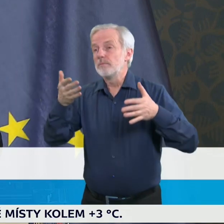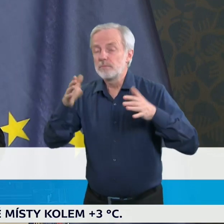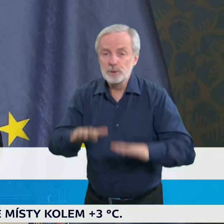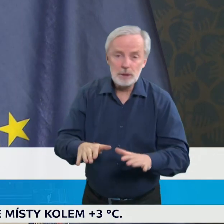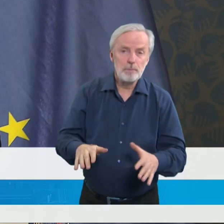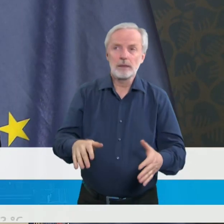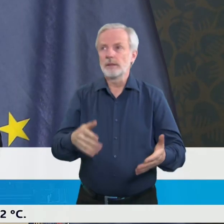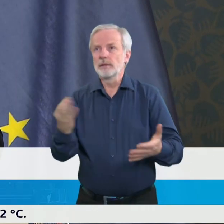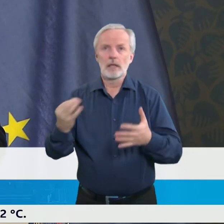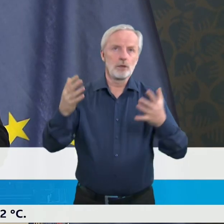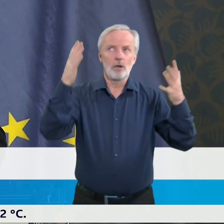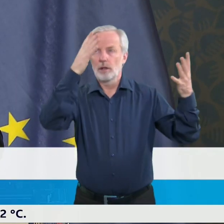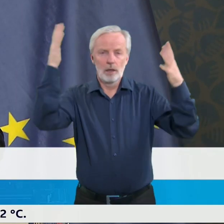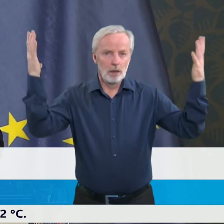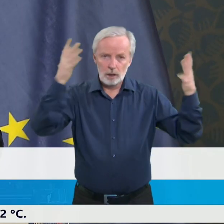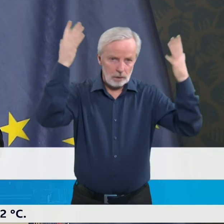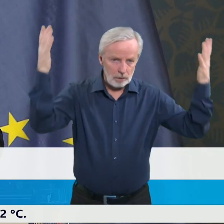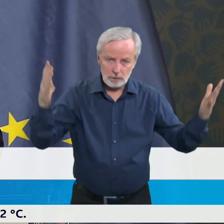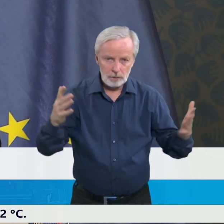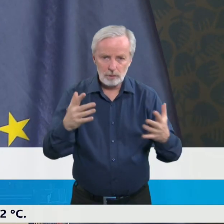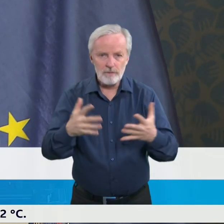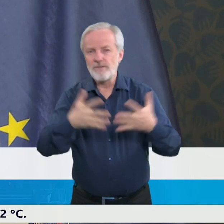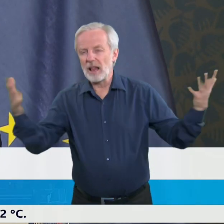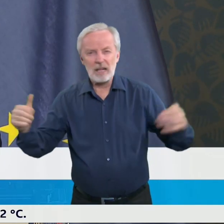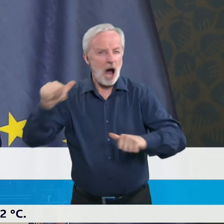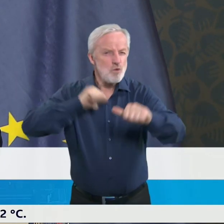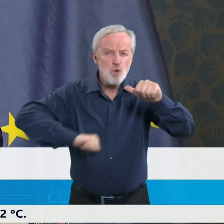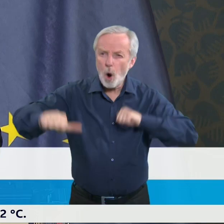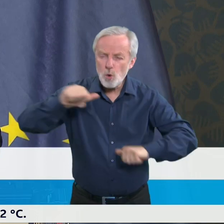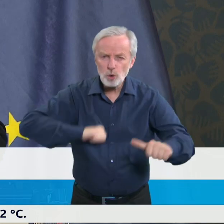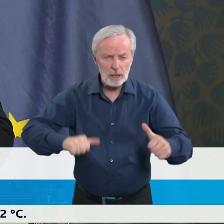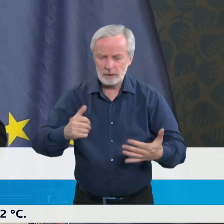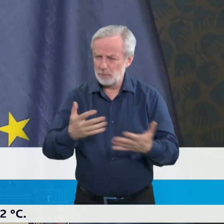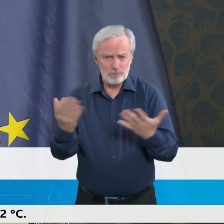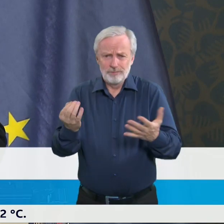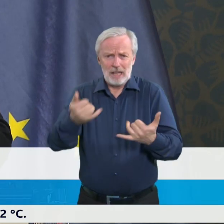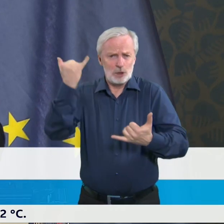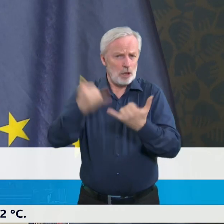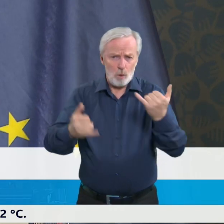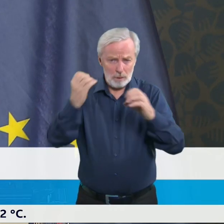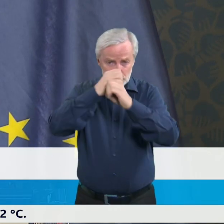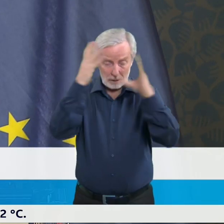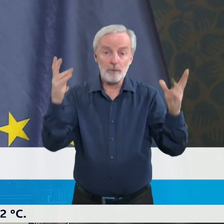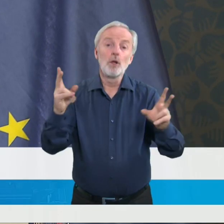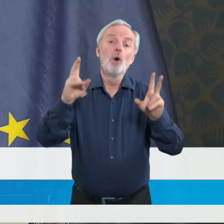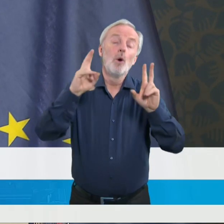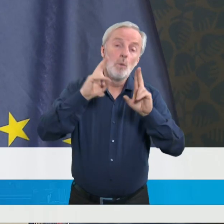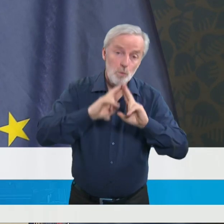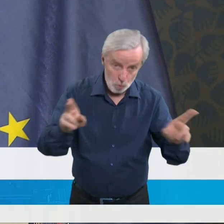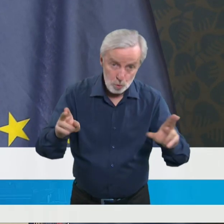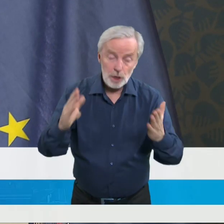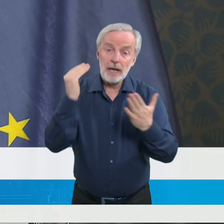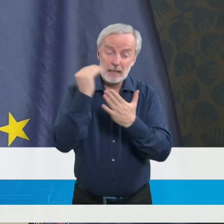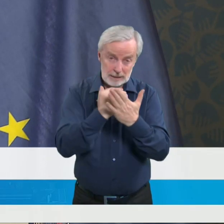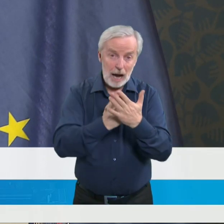nějakých extrémních, extrémní nouzek, kterou si ani neumím představit, tak můžeme začít hovořit o porušování té než všeho.